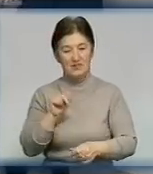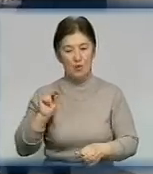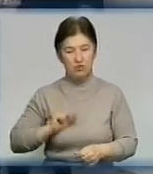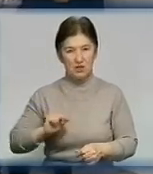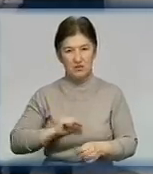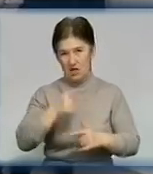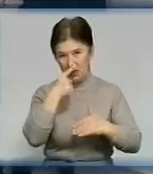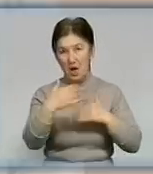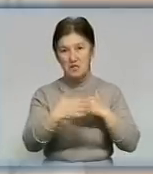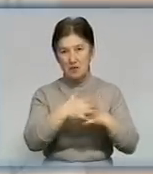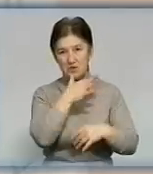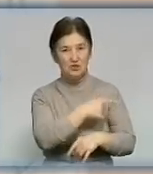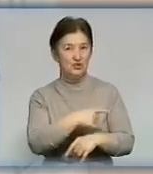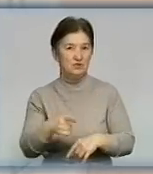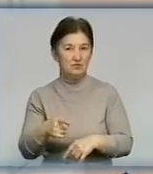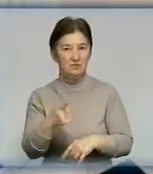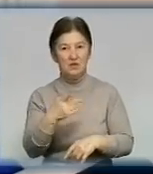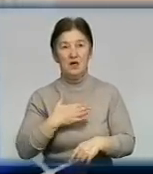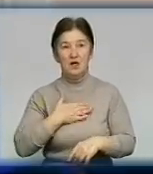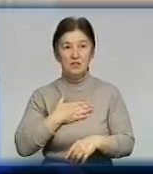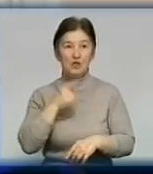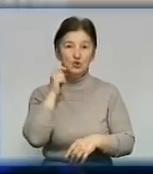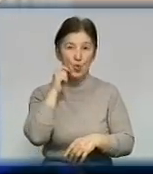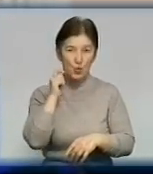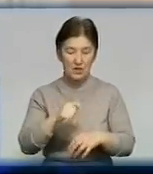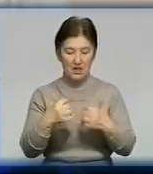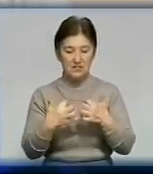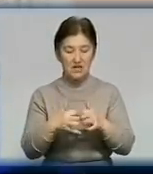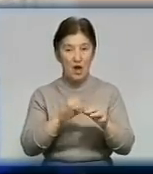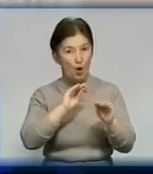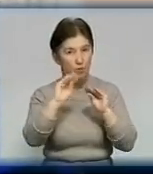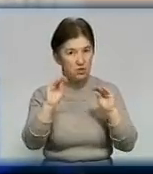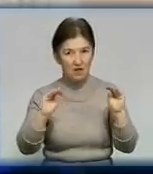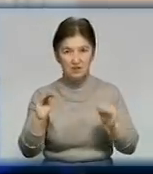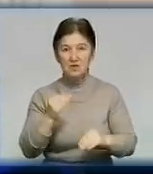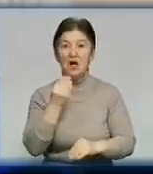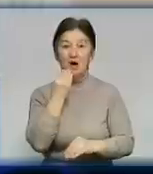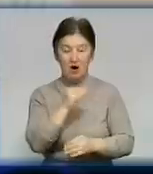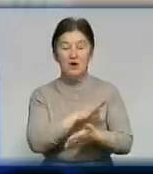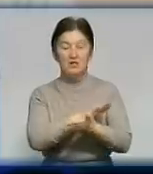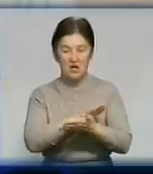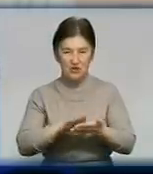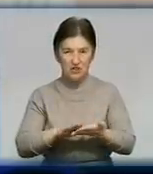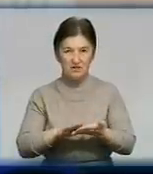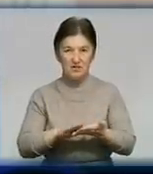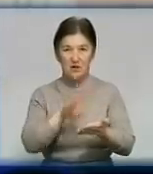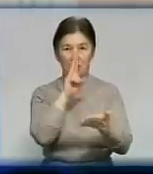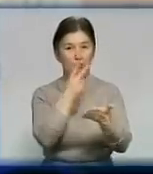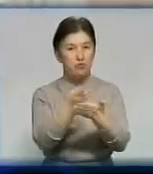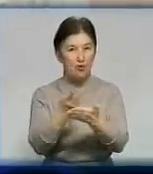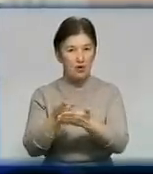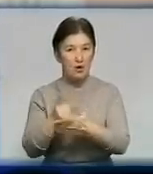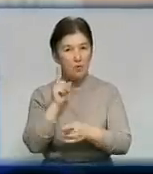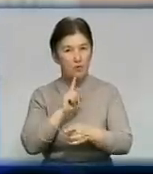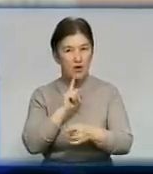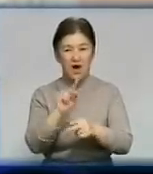мають вже найближчим часом. Наше українське обладнання, воно доволі качественне, зображення дуже хороше. Показу зауважень по його